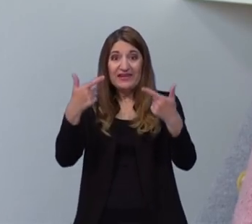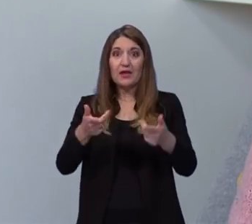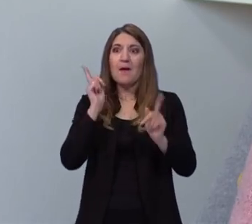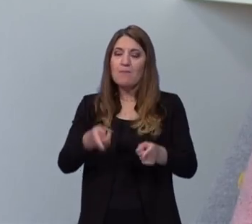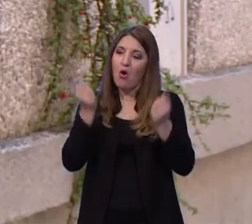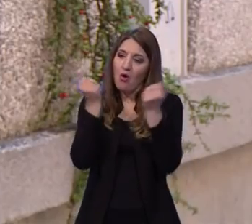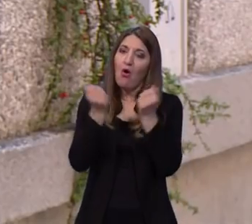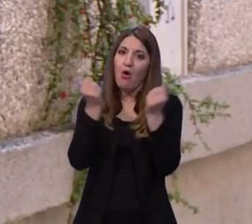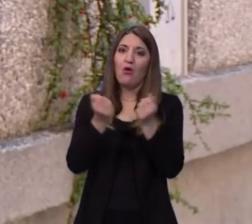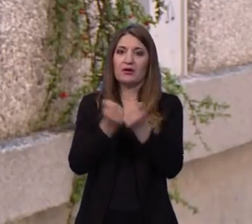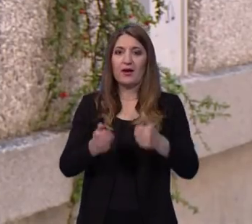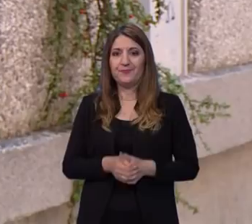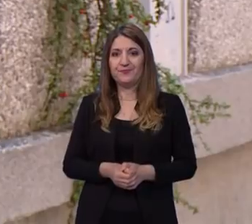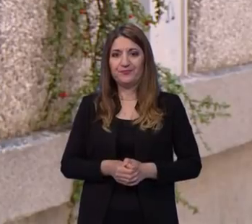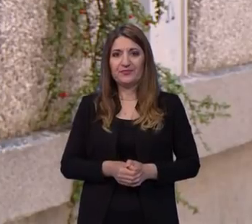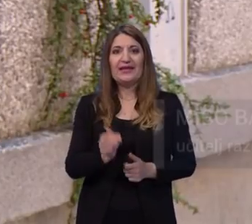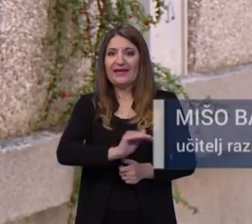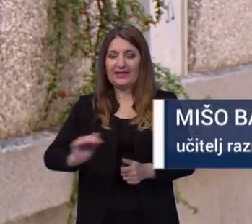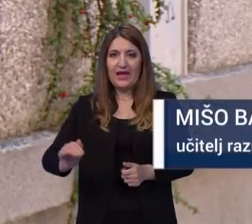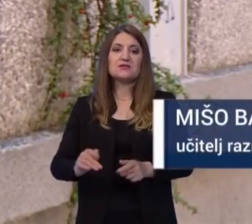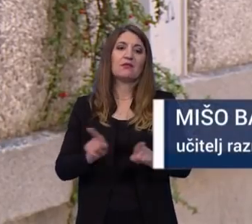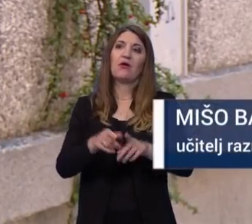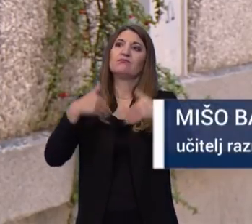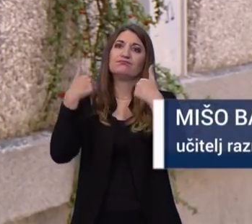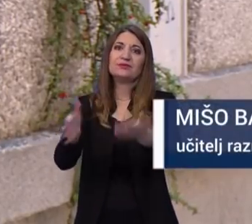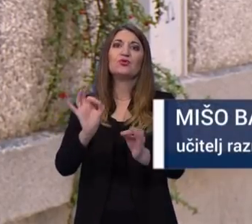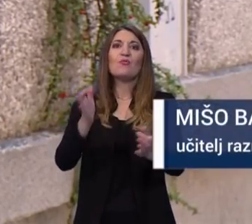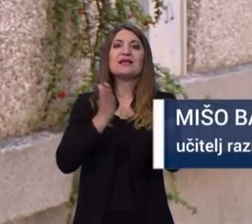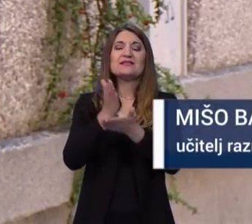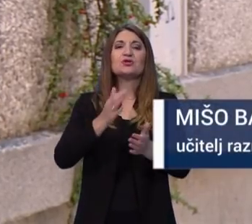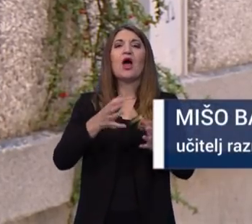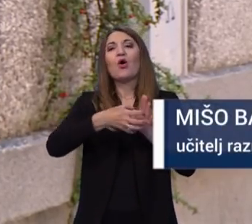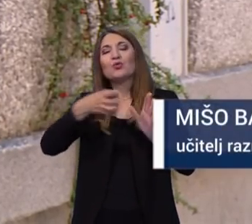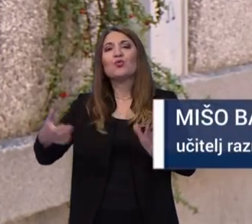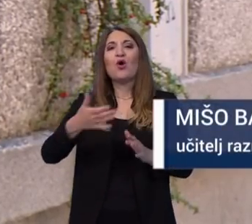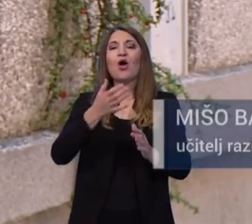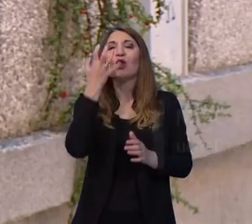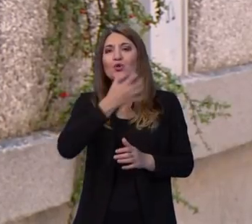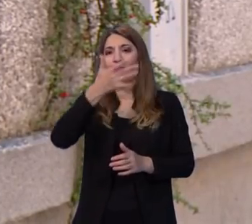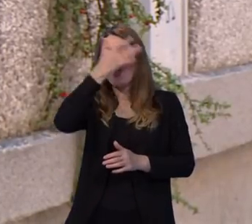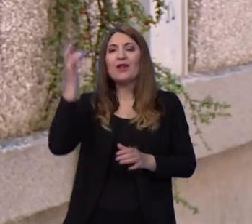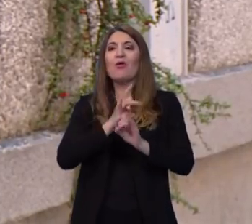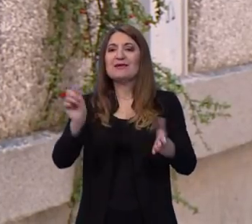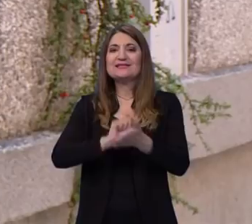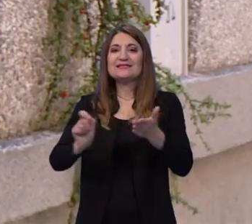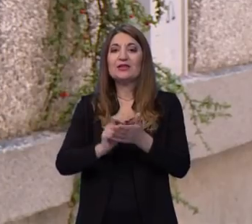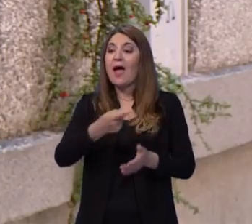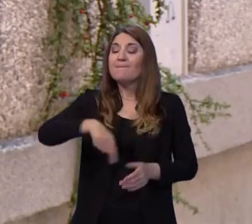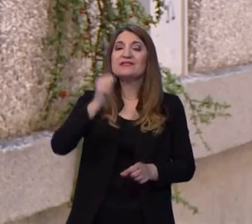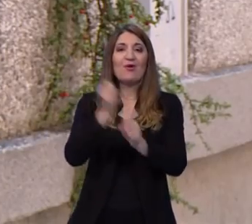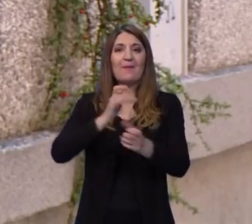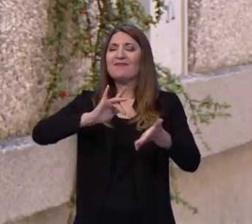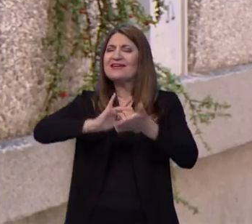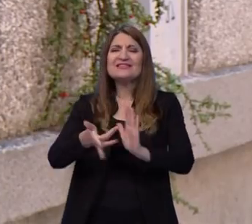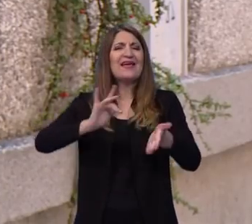tjedan provode učeći. Mislim da su djeca apsolutno zaslužila jedno dugo. Toplo ljeto, bez ikakvih zadaća, sve smo stigli odraditi. Apsolutno